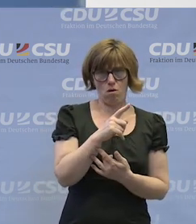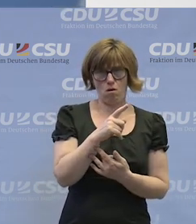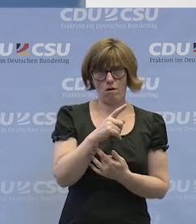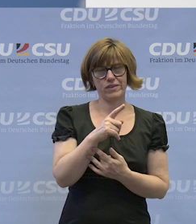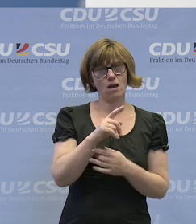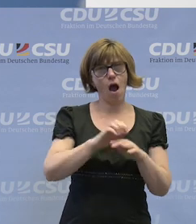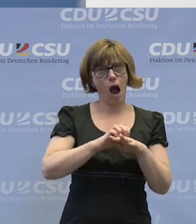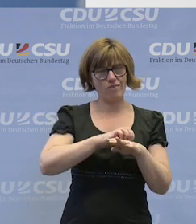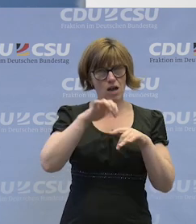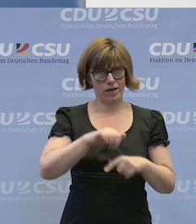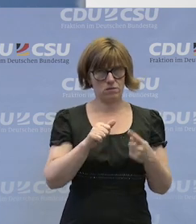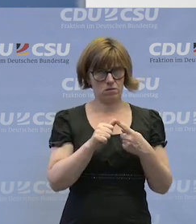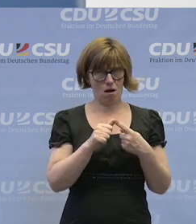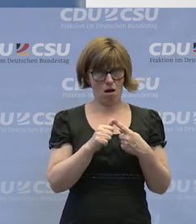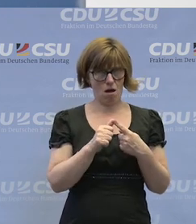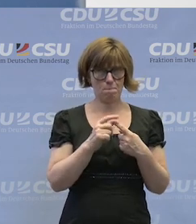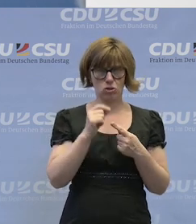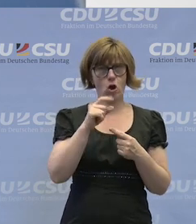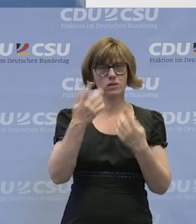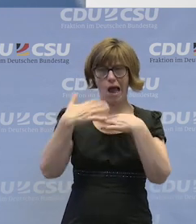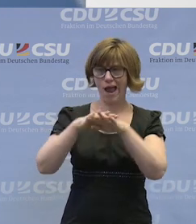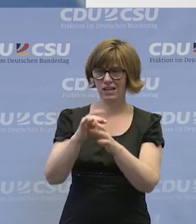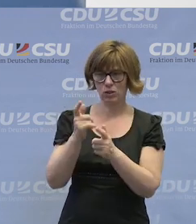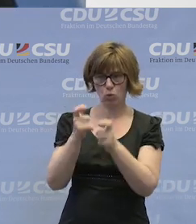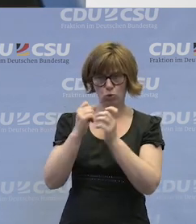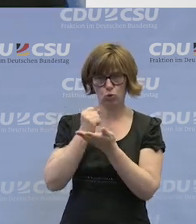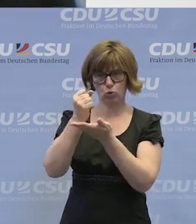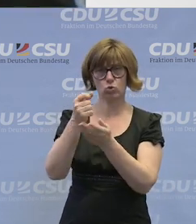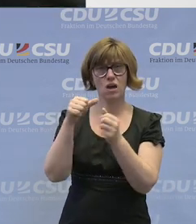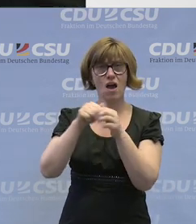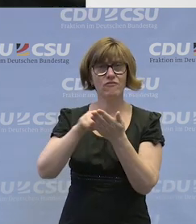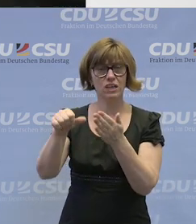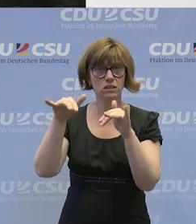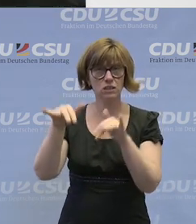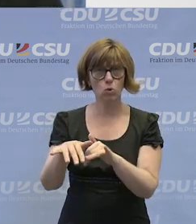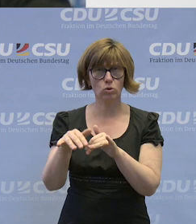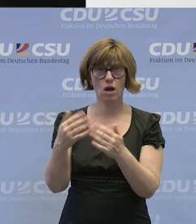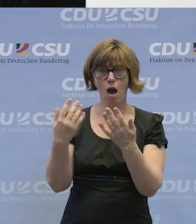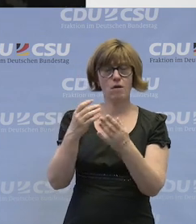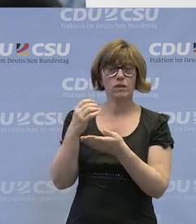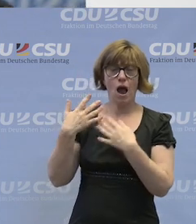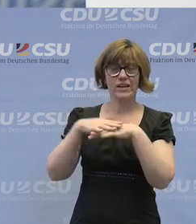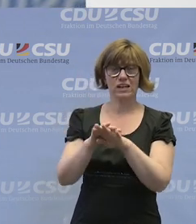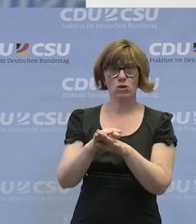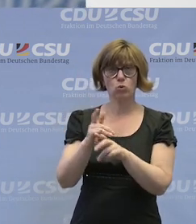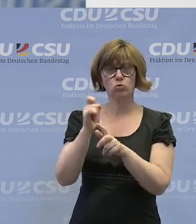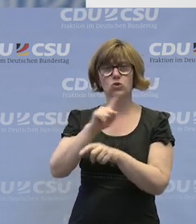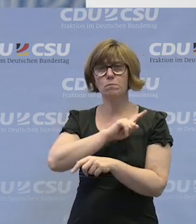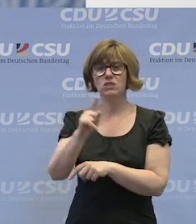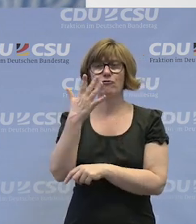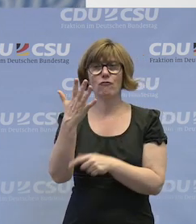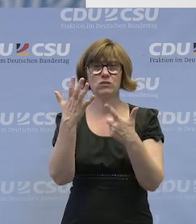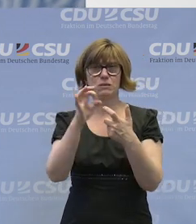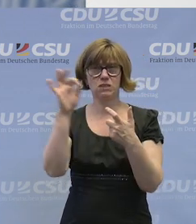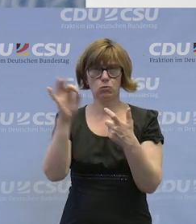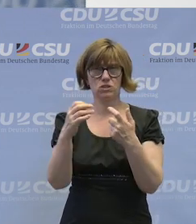der Anreiz, das heißt, der Eingliederungszuschuss finanziert wird, der Einkommenszuschuss bis 75 Prozent über das